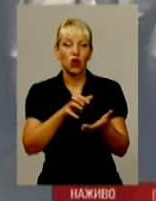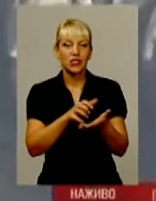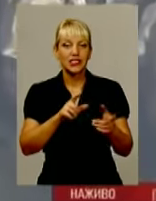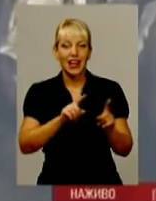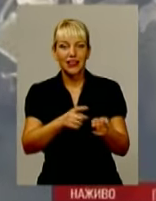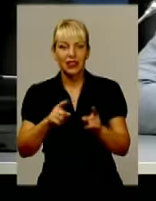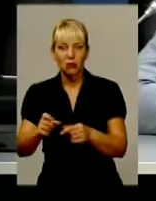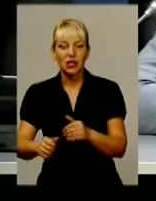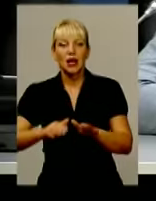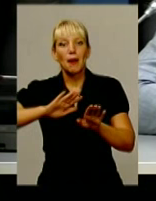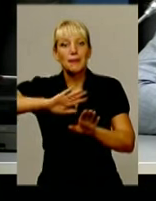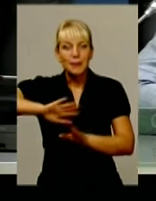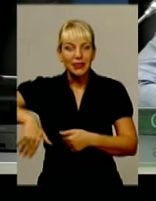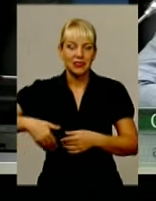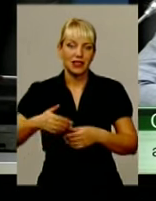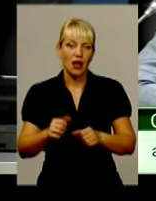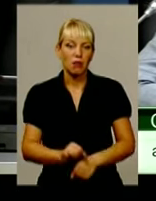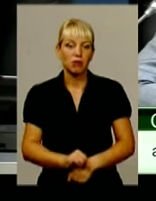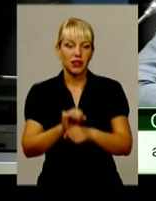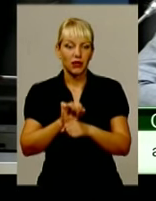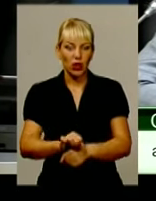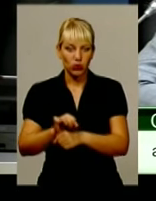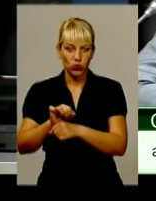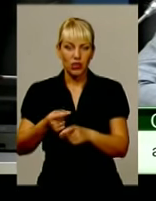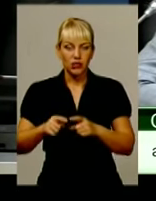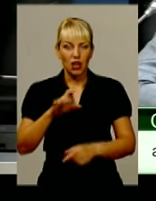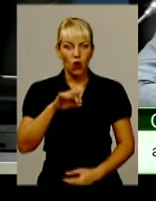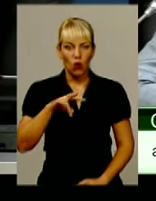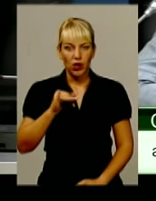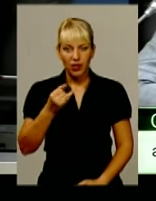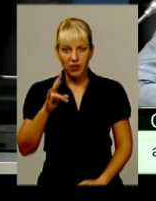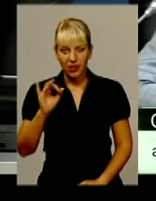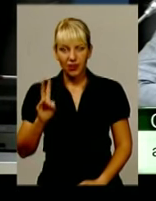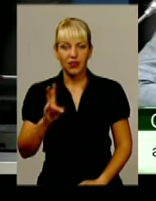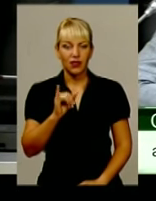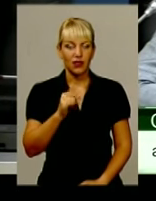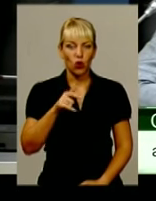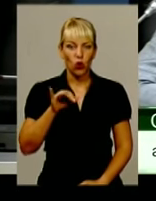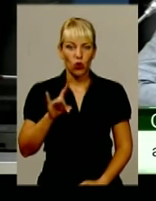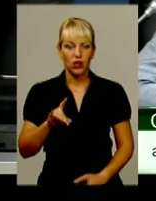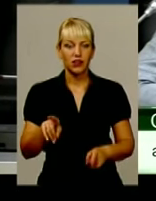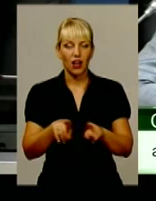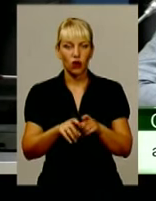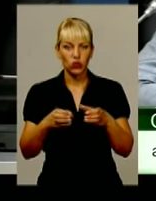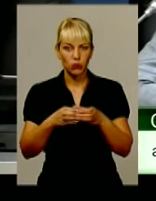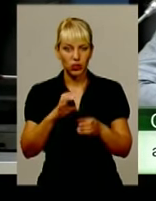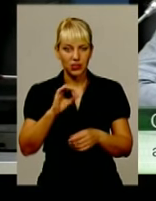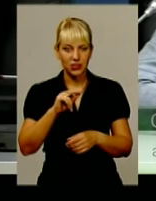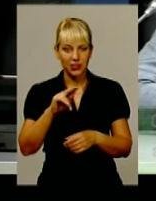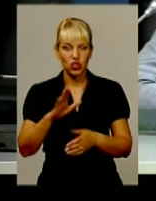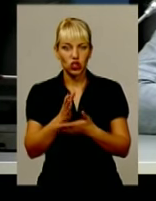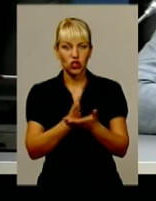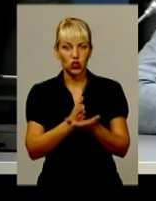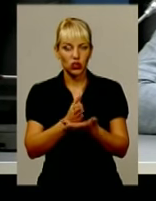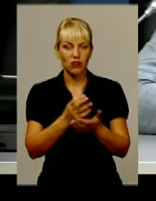після пикету. Це Олійник Ігор, також із батальйону «Січ», відслужив